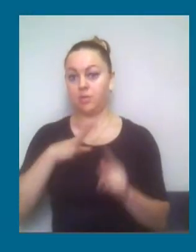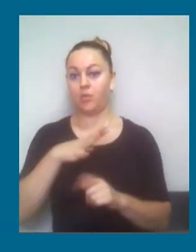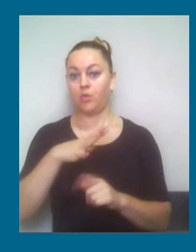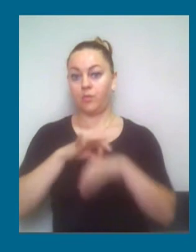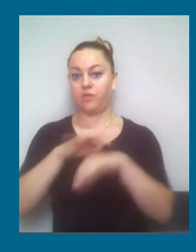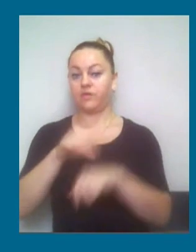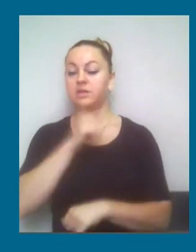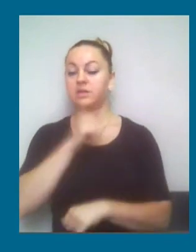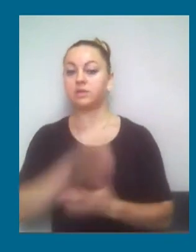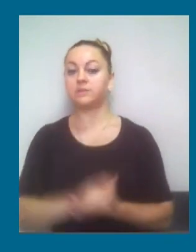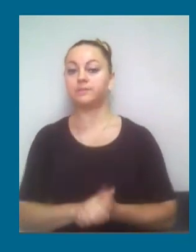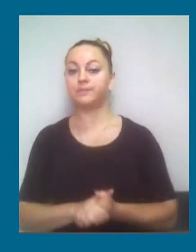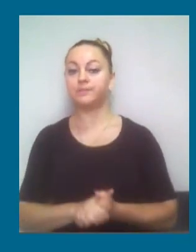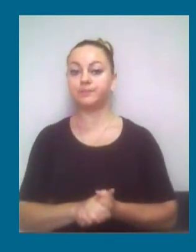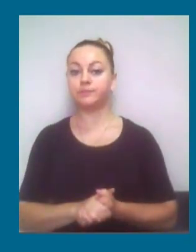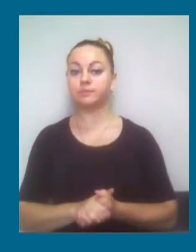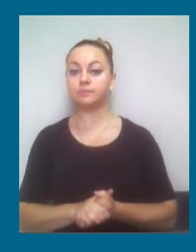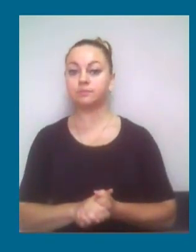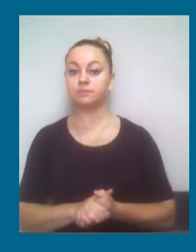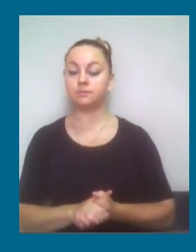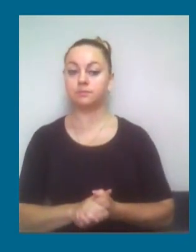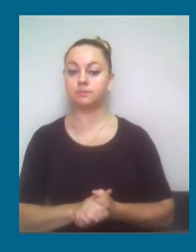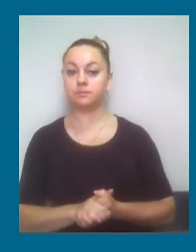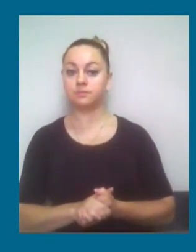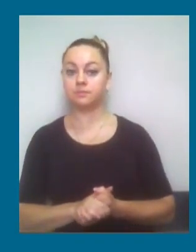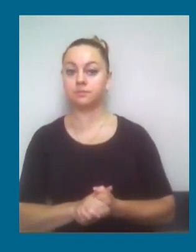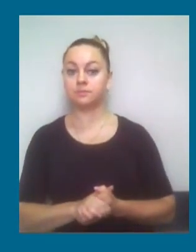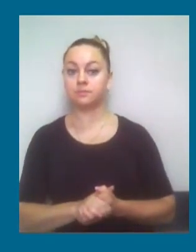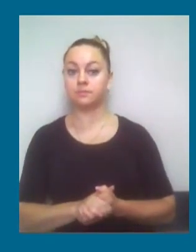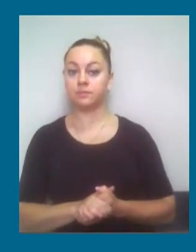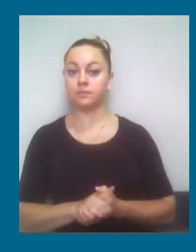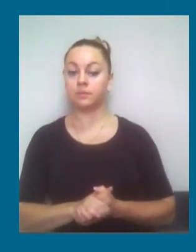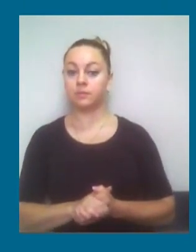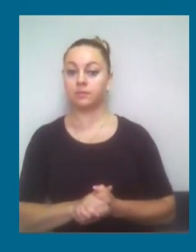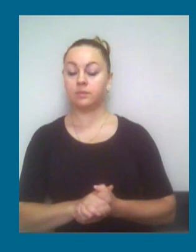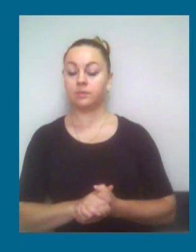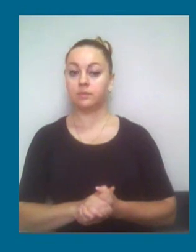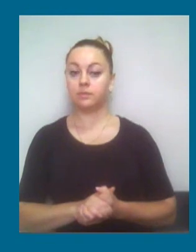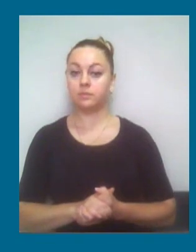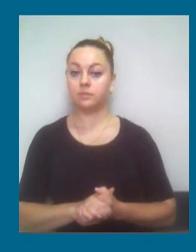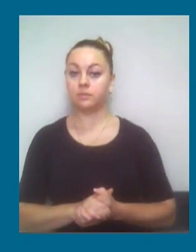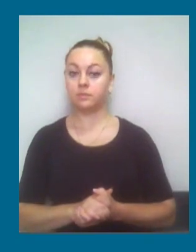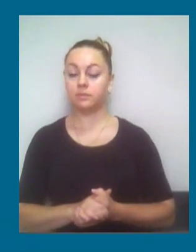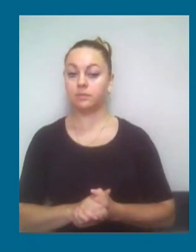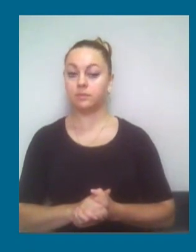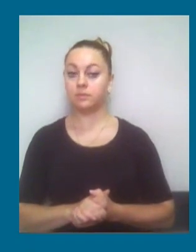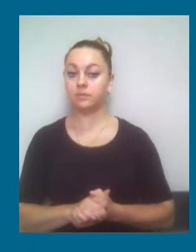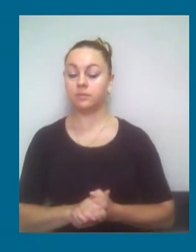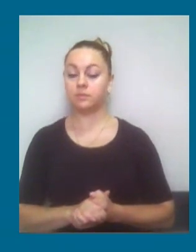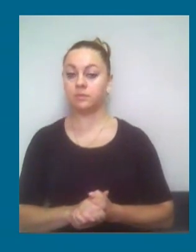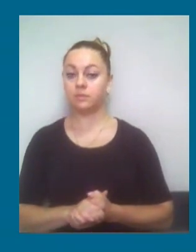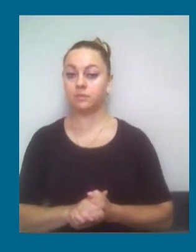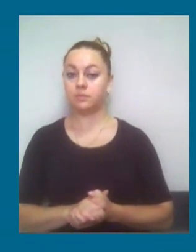І саме ці квартири будинку в трудному разі не